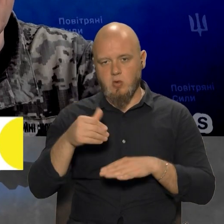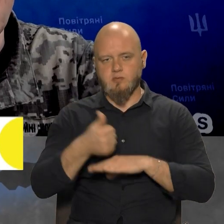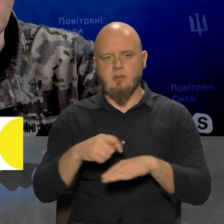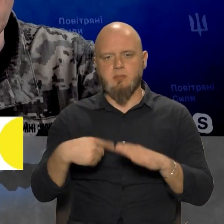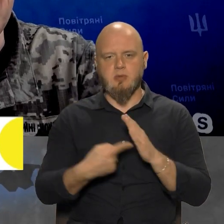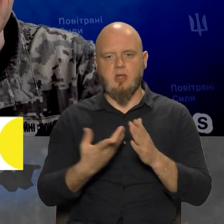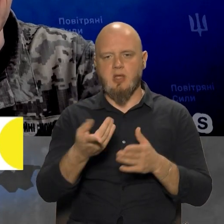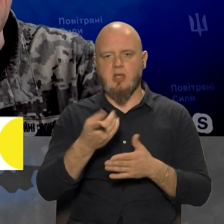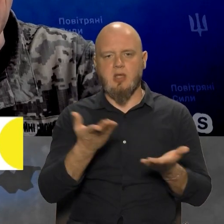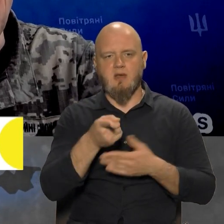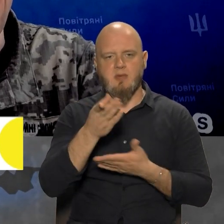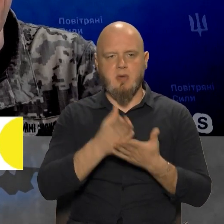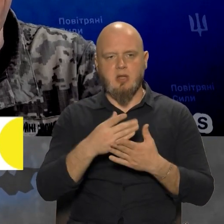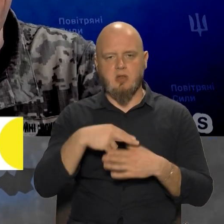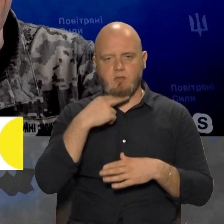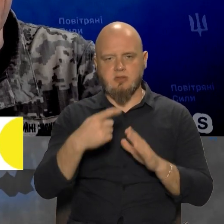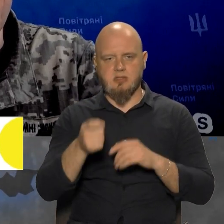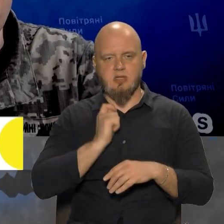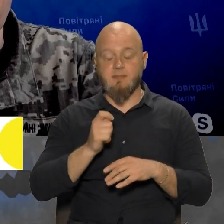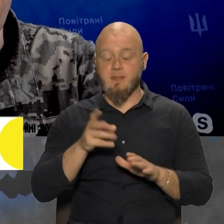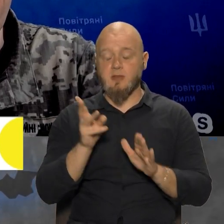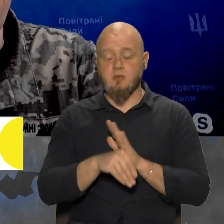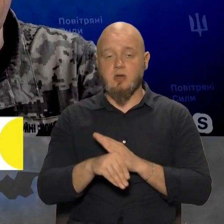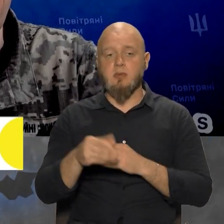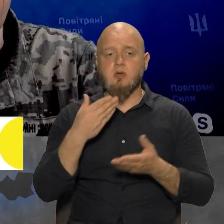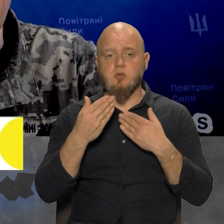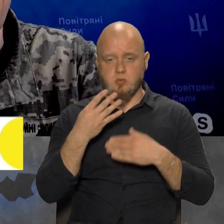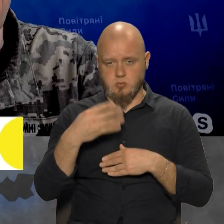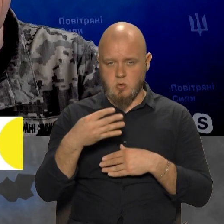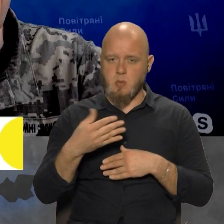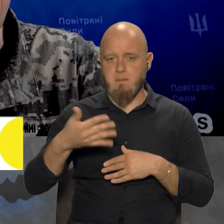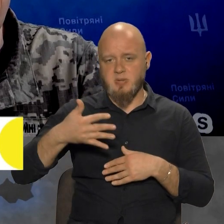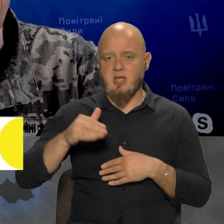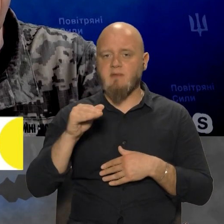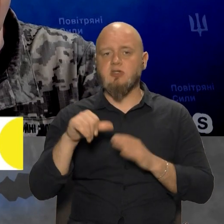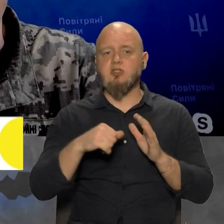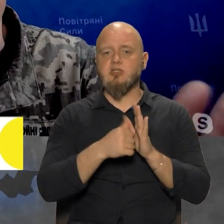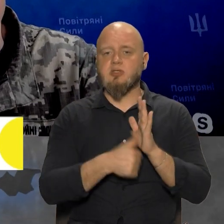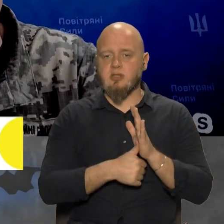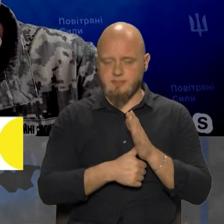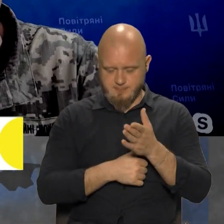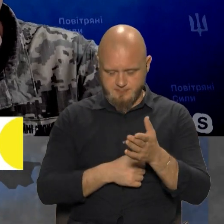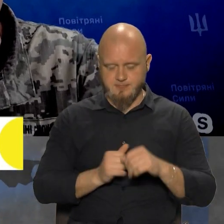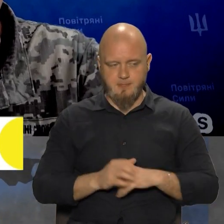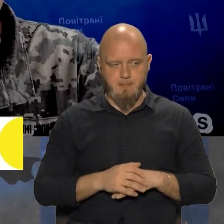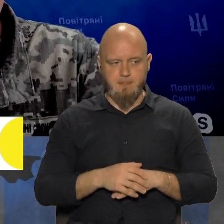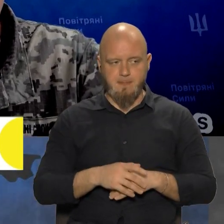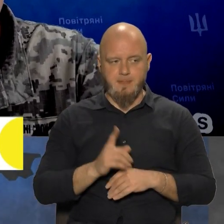питання, яке ви мали задати. Зокрема, 40, 50, «Ф-16». Так,